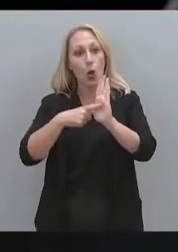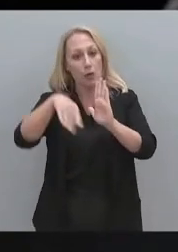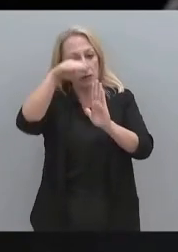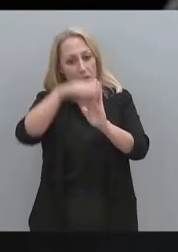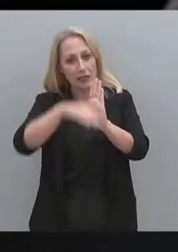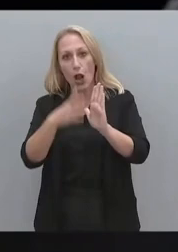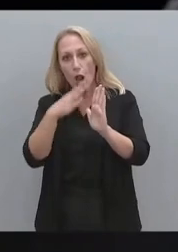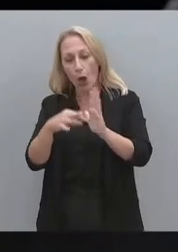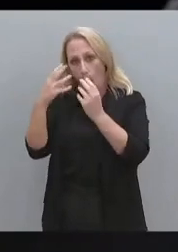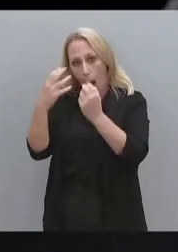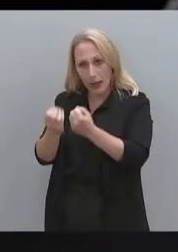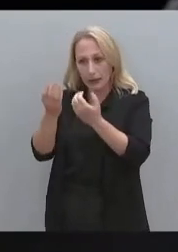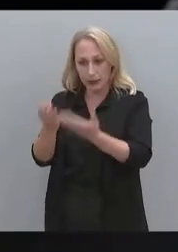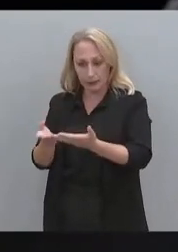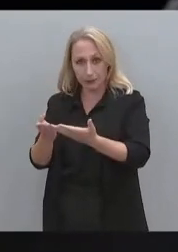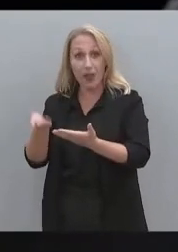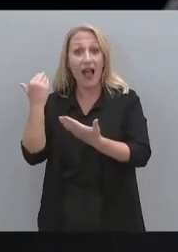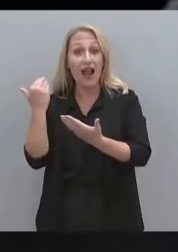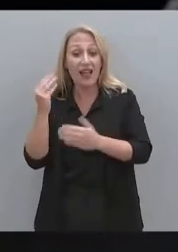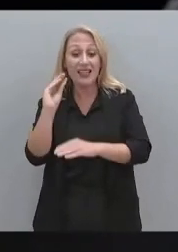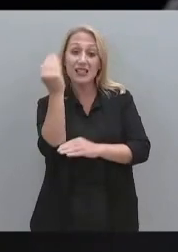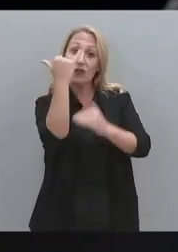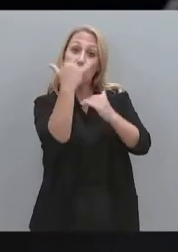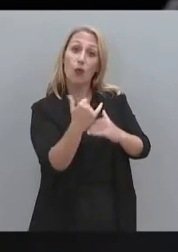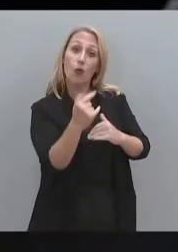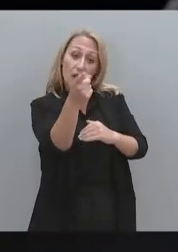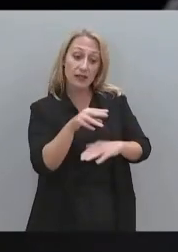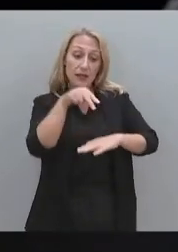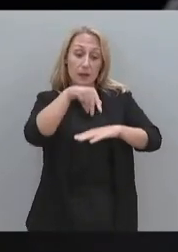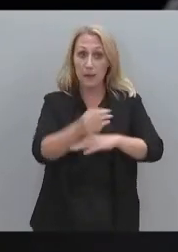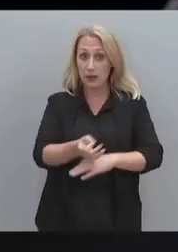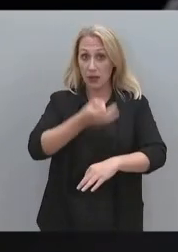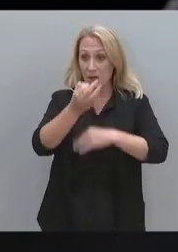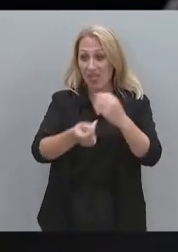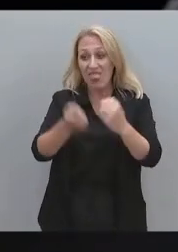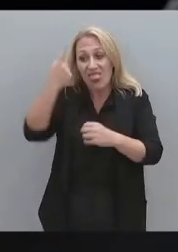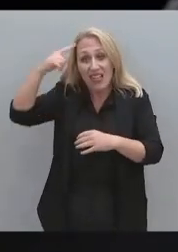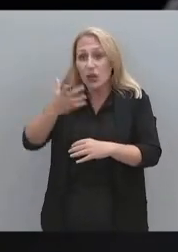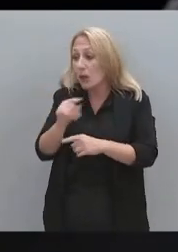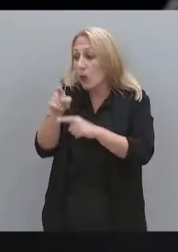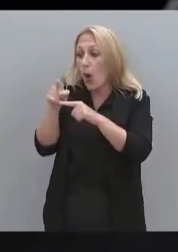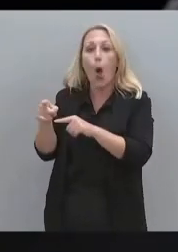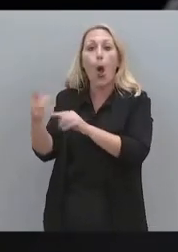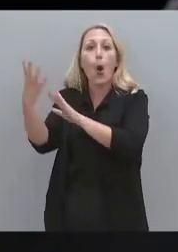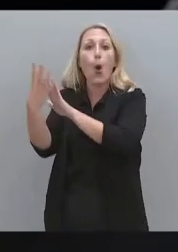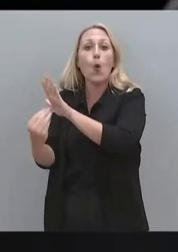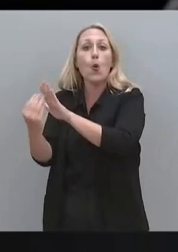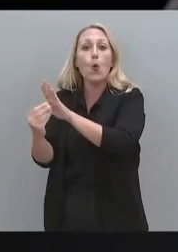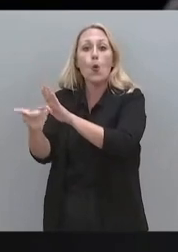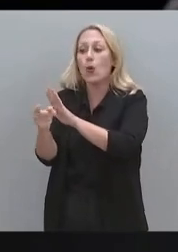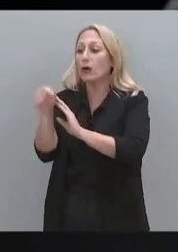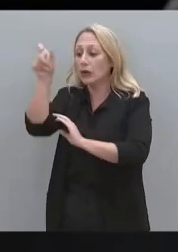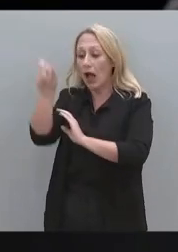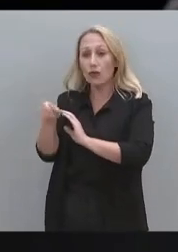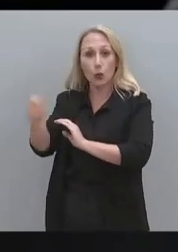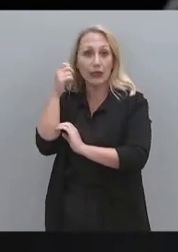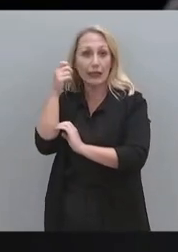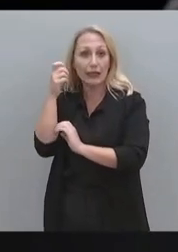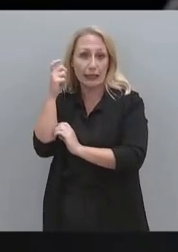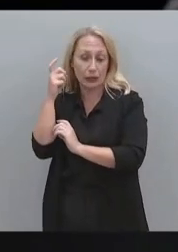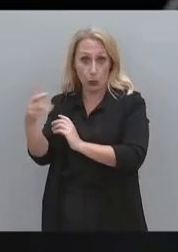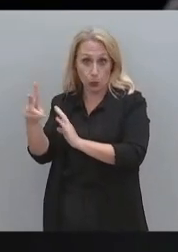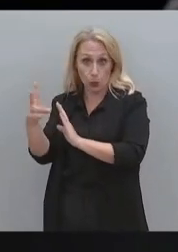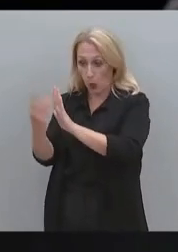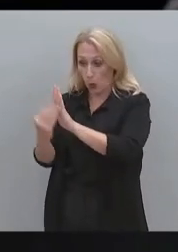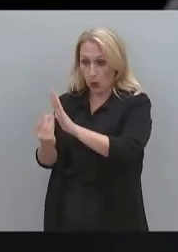Βουλή είχατε σημειώσει όμως ότι δεν γνωρίζετε τους λόγους παρακολούθησης του πρόεδρου του ΠΑΣΟΚ. Τι εννοείτε